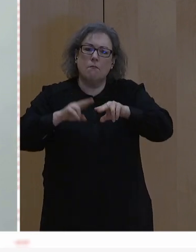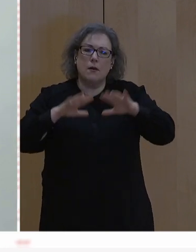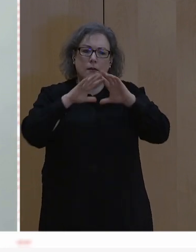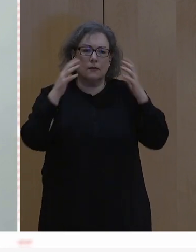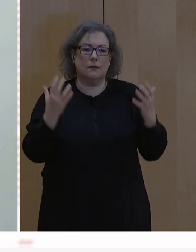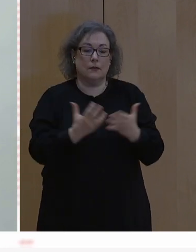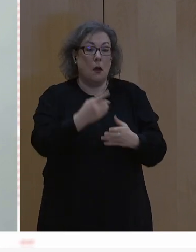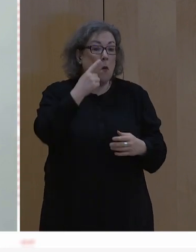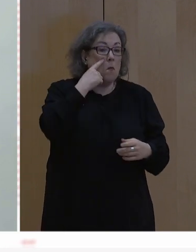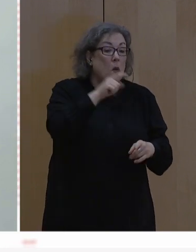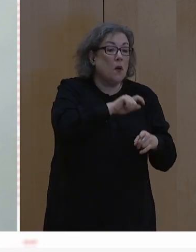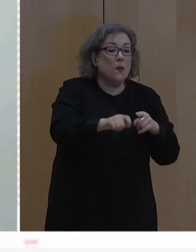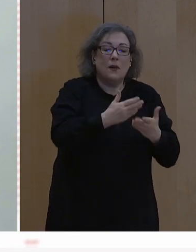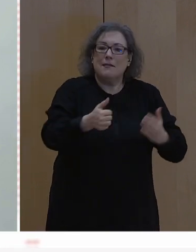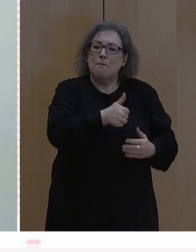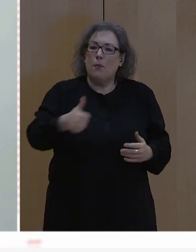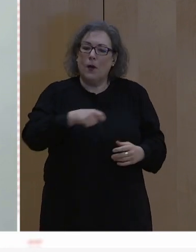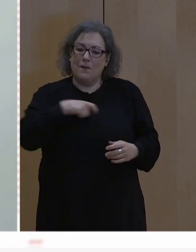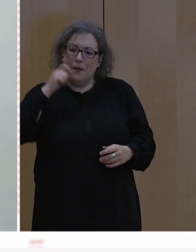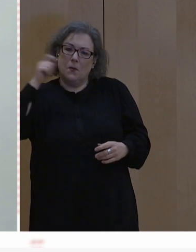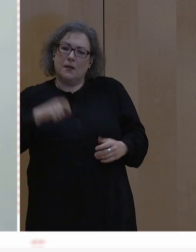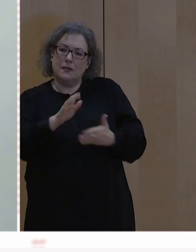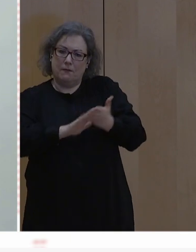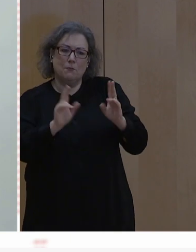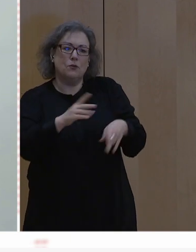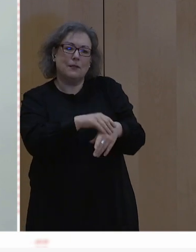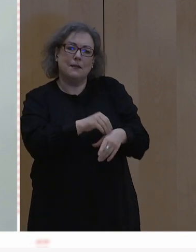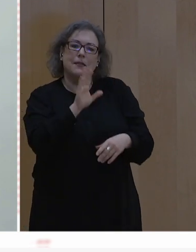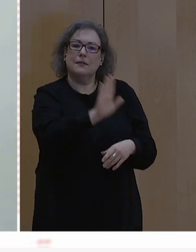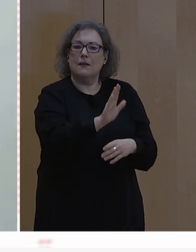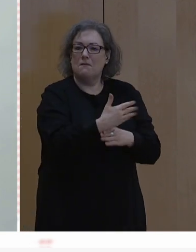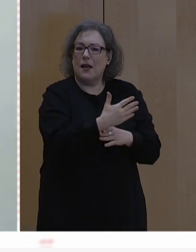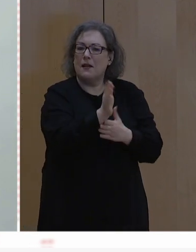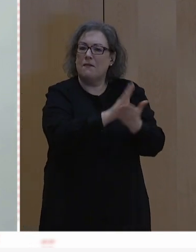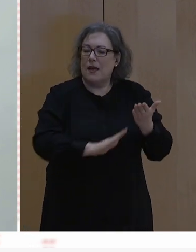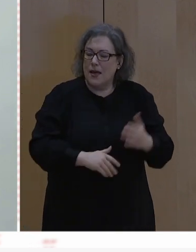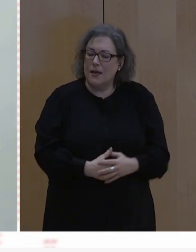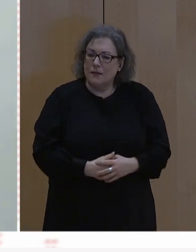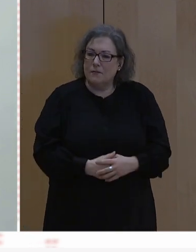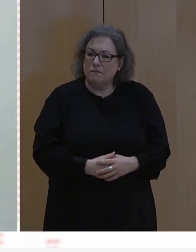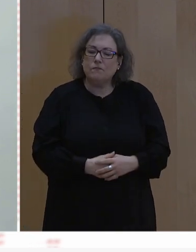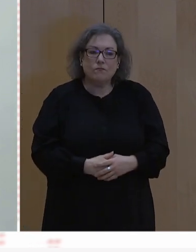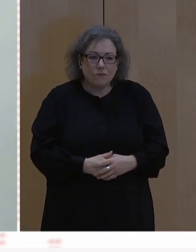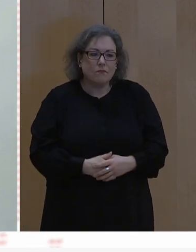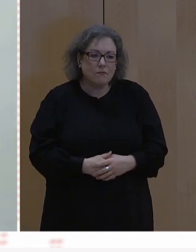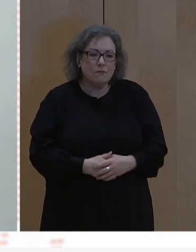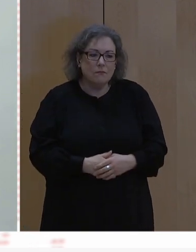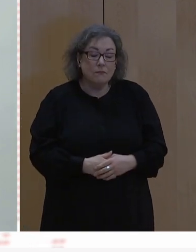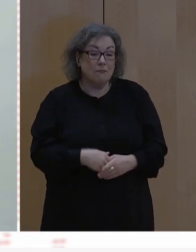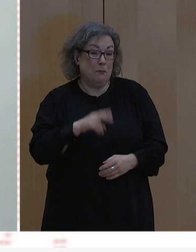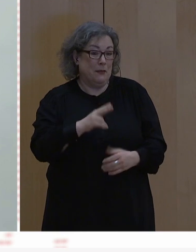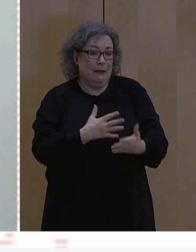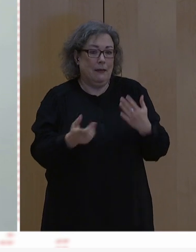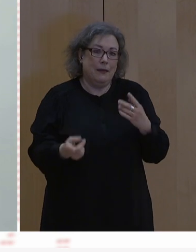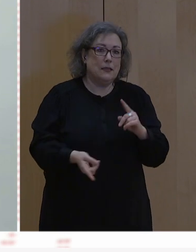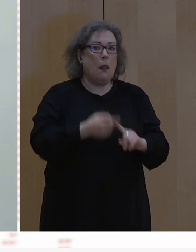är ju inte bara Ukrainas färger utan även Sveriges. Och det här är naturligtvis ingen slump.